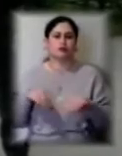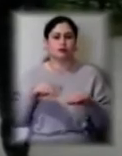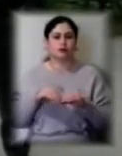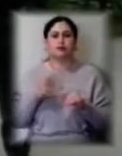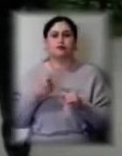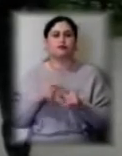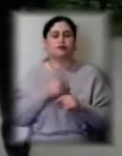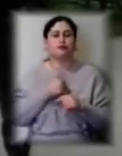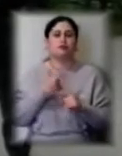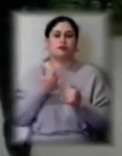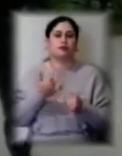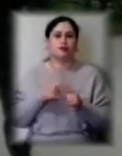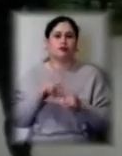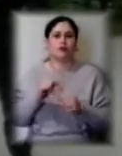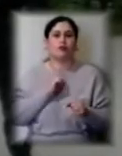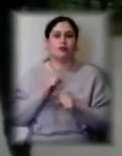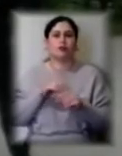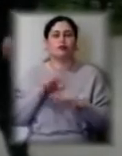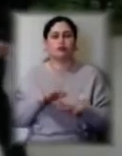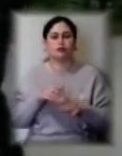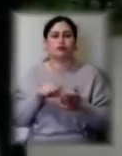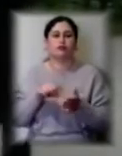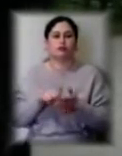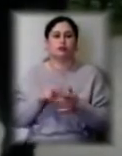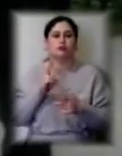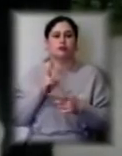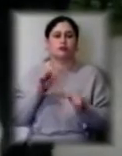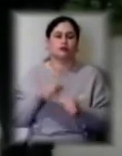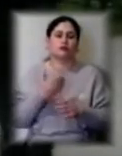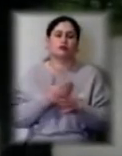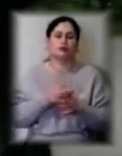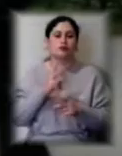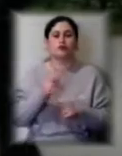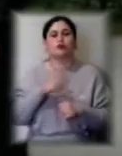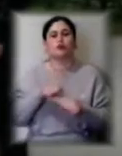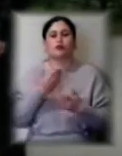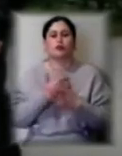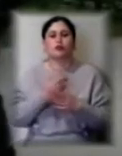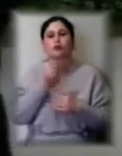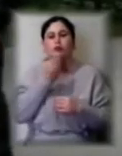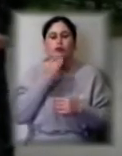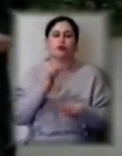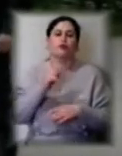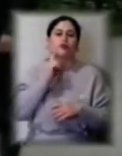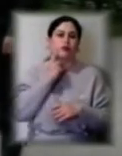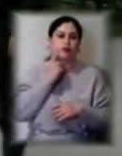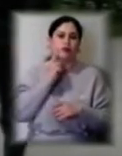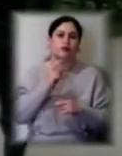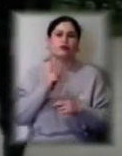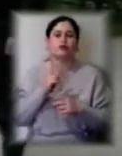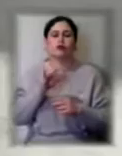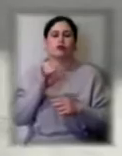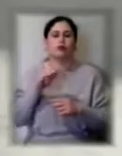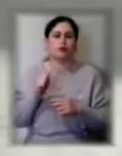сьогодні все управління прийняло участь, хто чим допомагав, хто продуктами, хто цукерками, хто крупами, хто